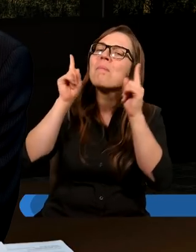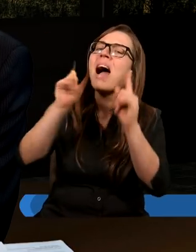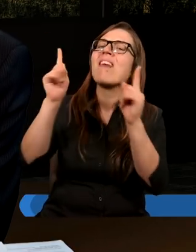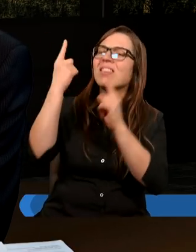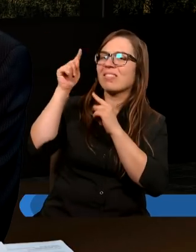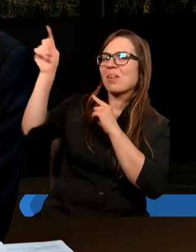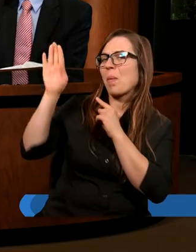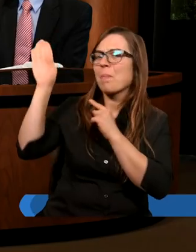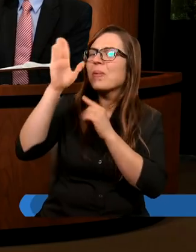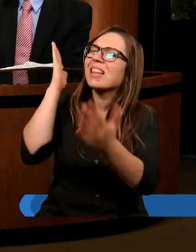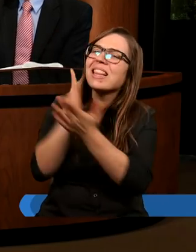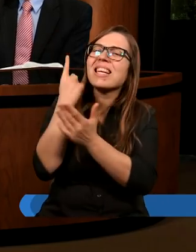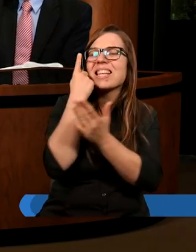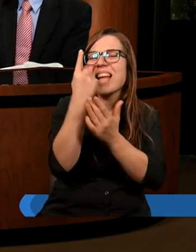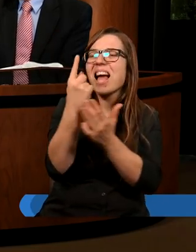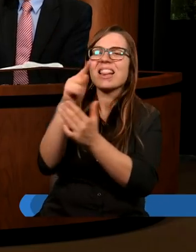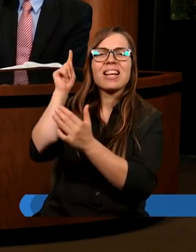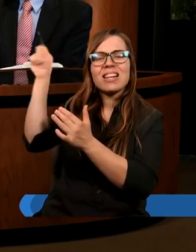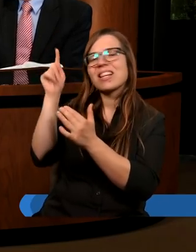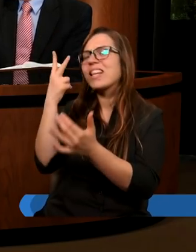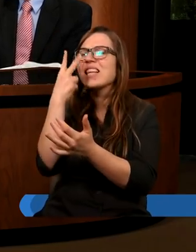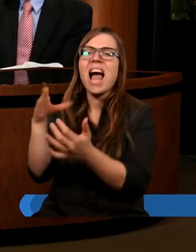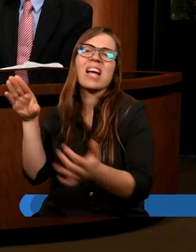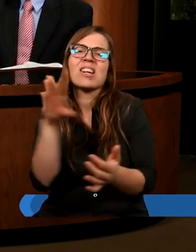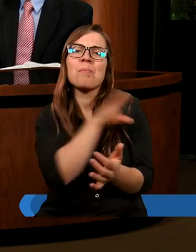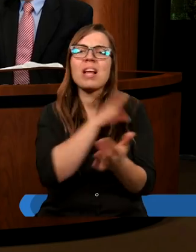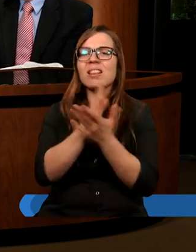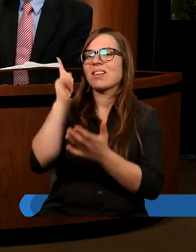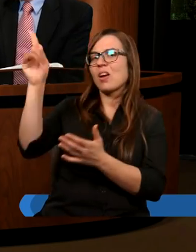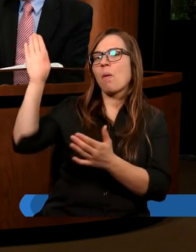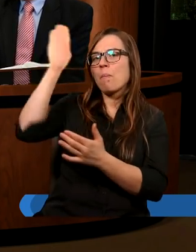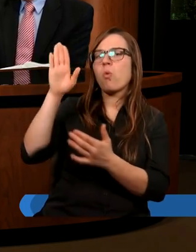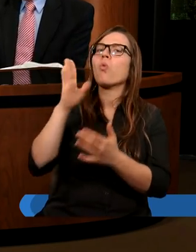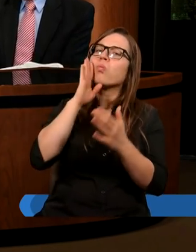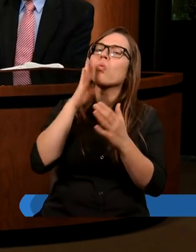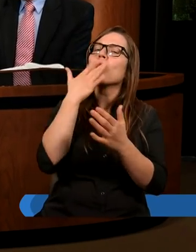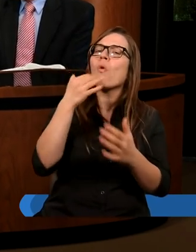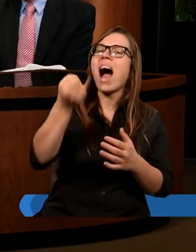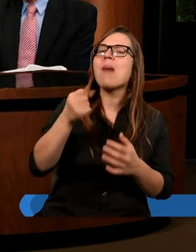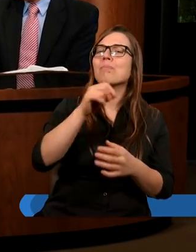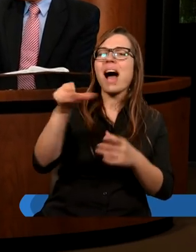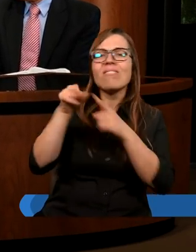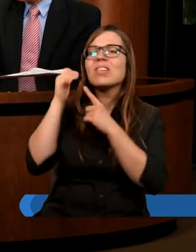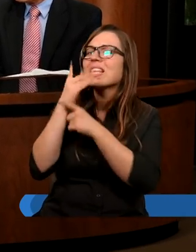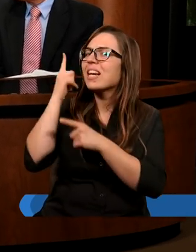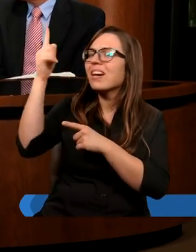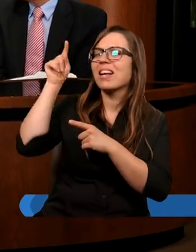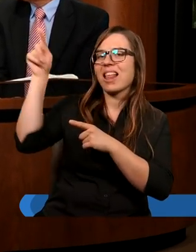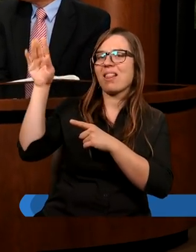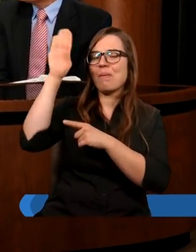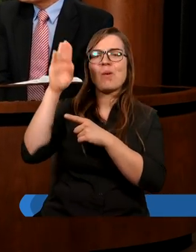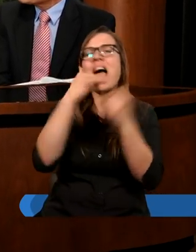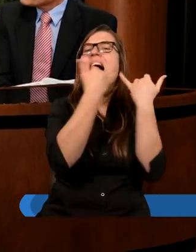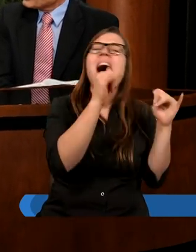Boga. Jedyny, który ma nieśmiertelność, objawia apostoł Paweł. A zatem wszystkie